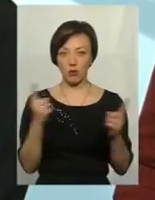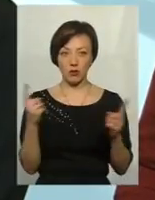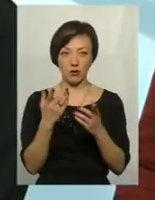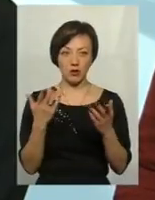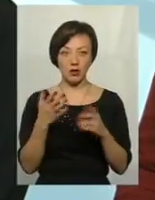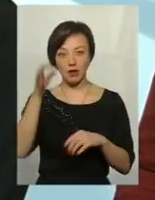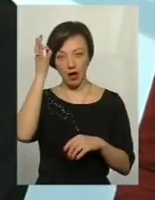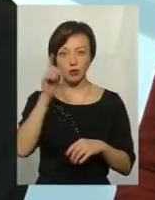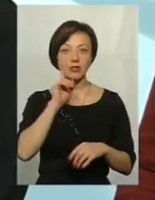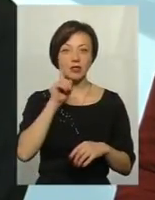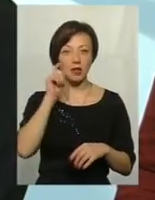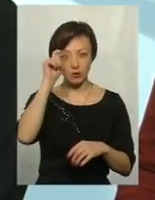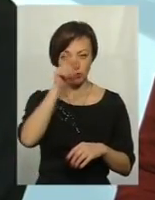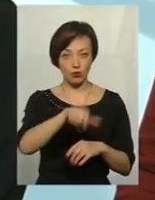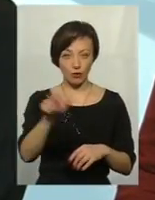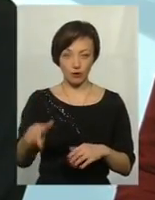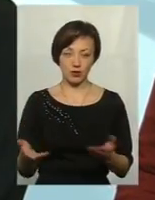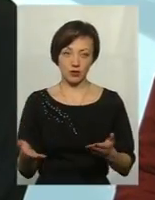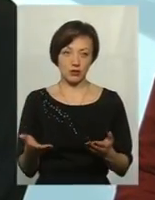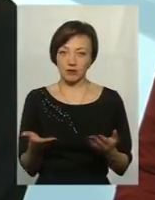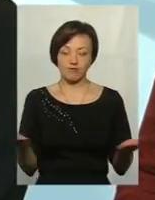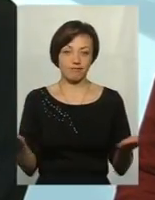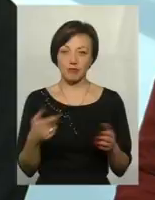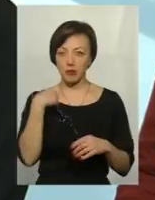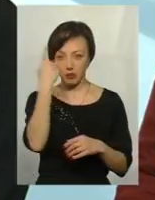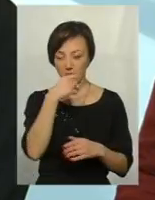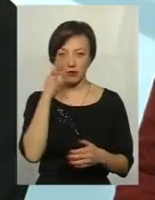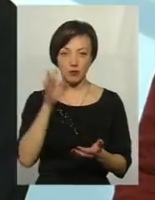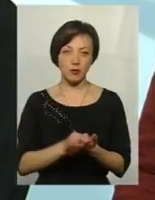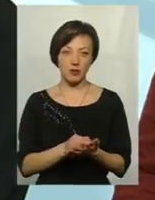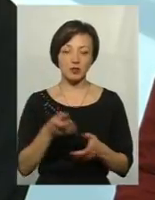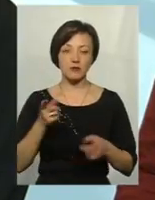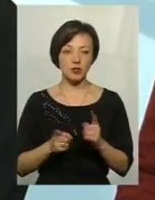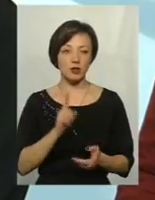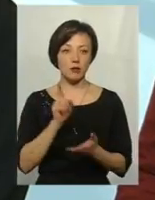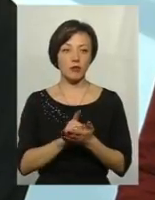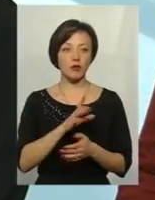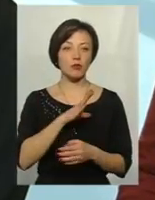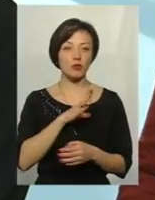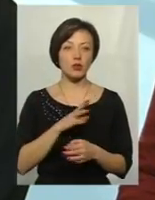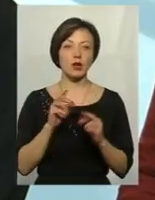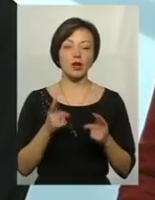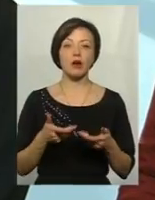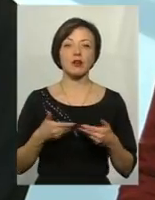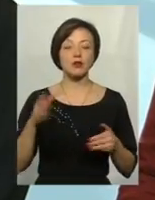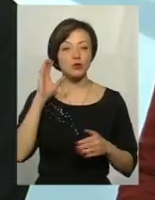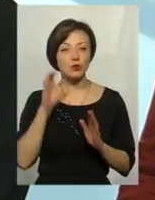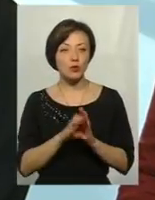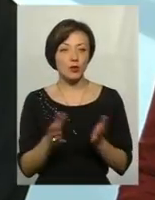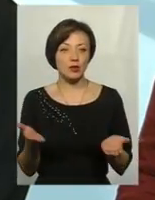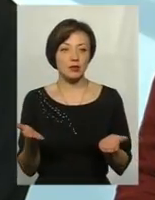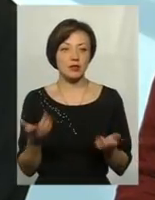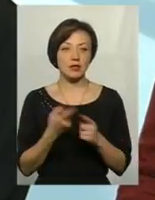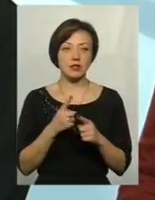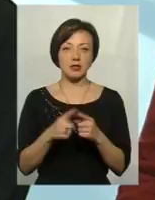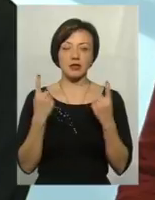нагадую, зелених чоловічків, я перепрошую. Тому персональна відповідальність, звичайно, повинна бути, наскільки до нас дослухається. Адже це,